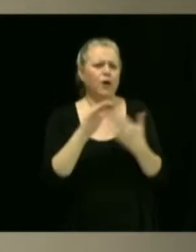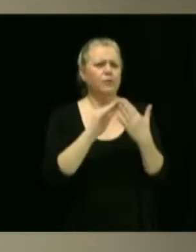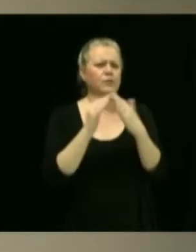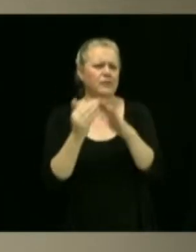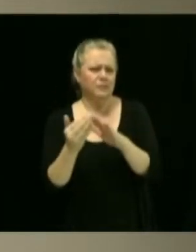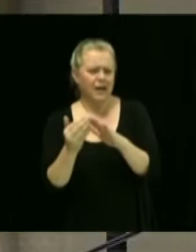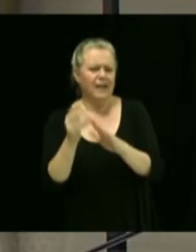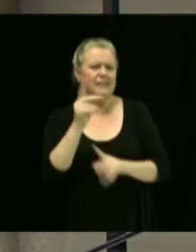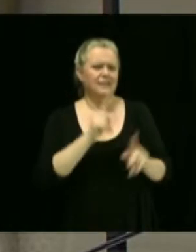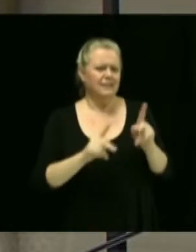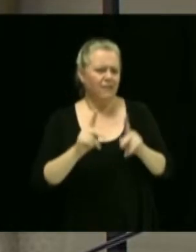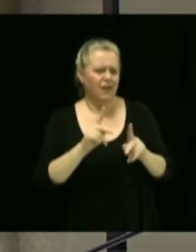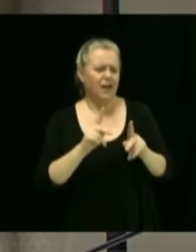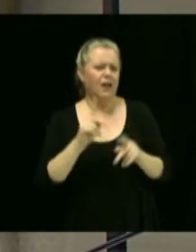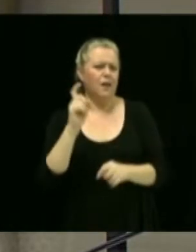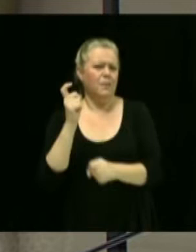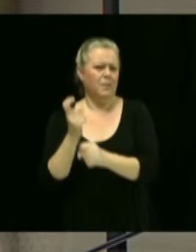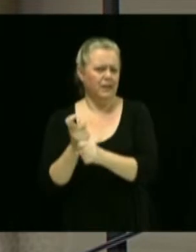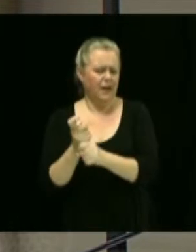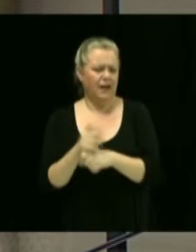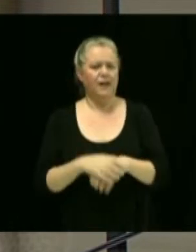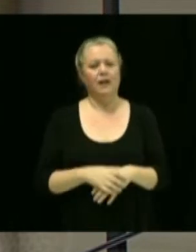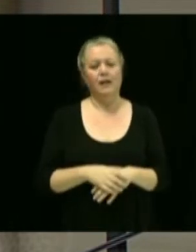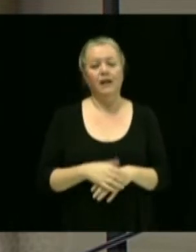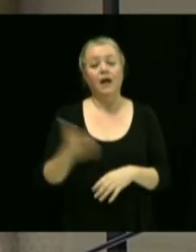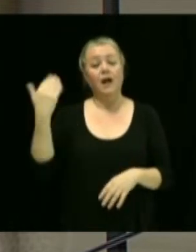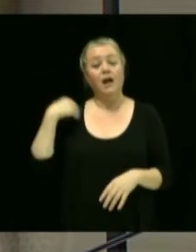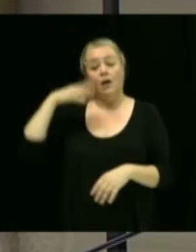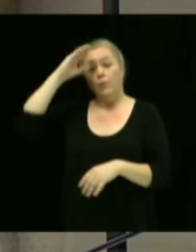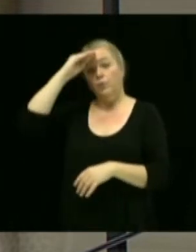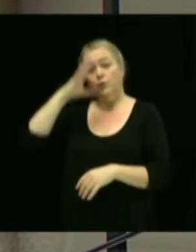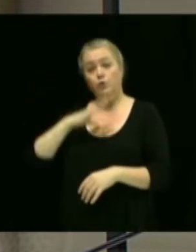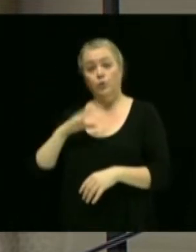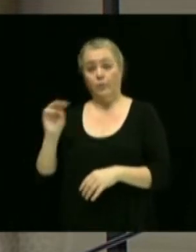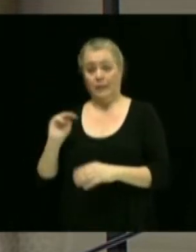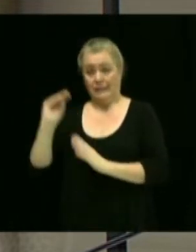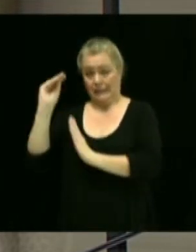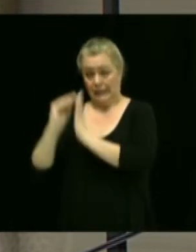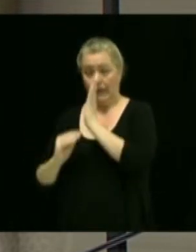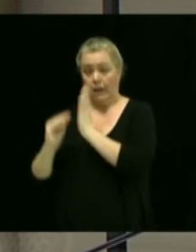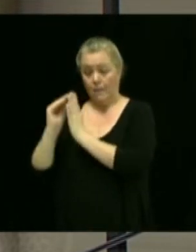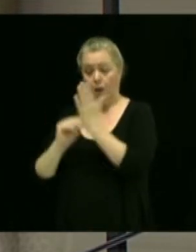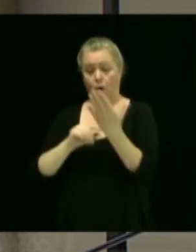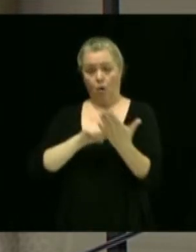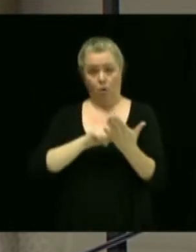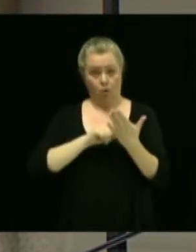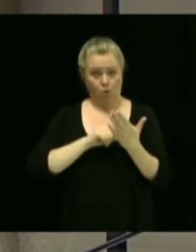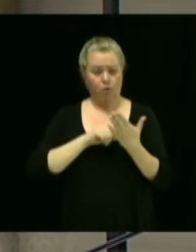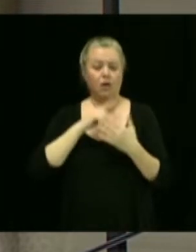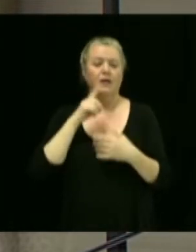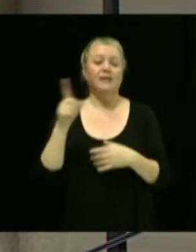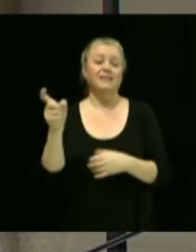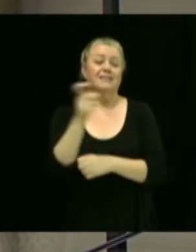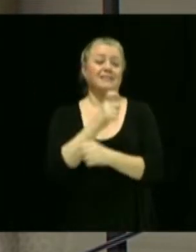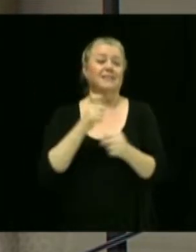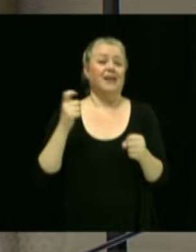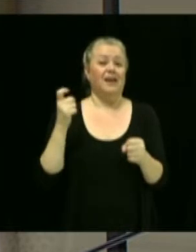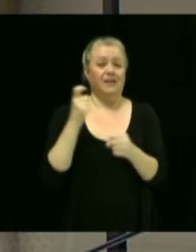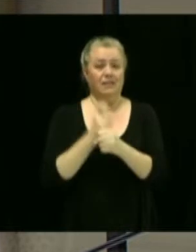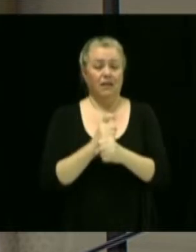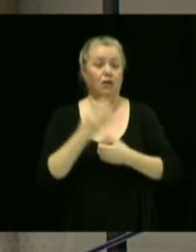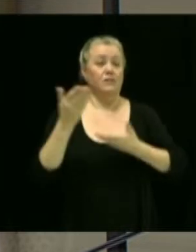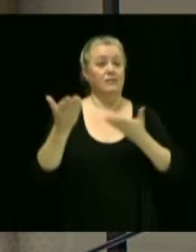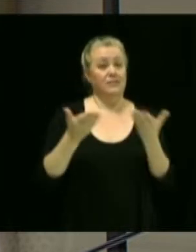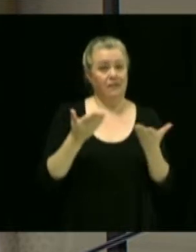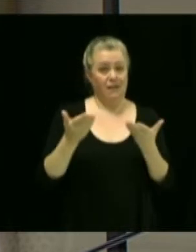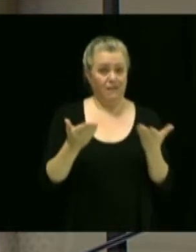Ensuite, au rapport de M. Mercier, maintenant directeur du service du capital humain, il y aurait lieu de procéder à la création